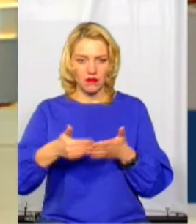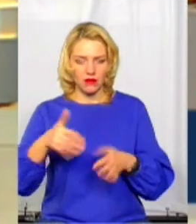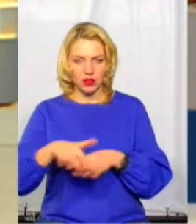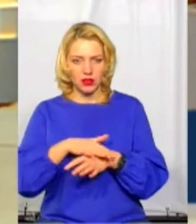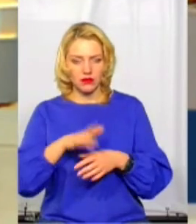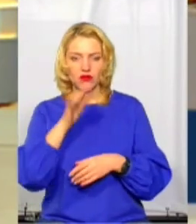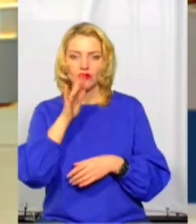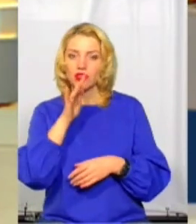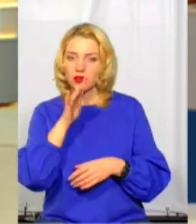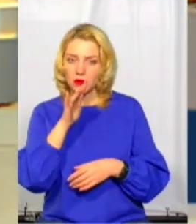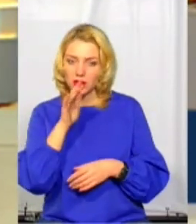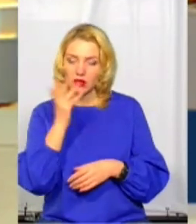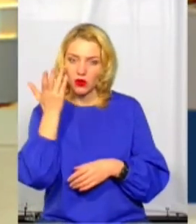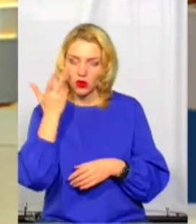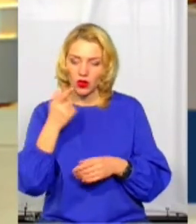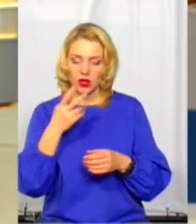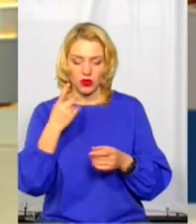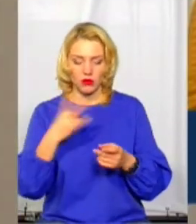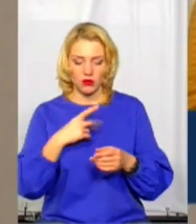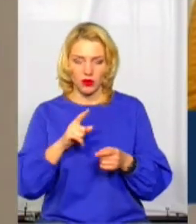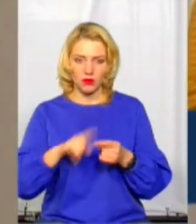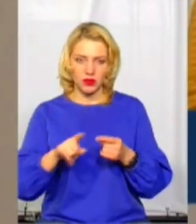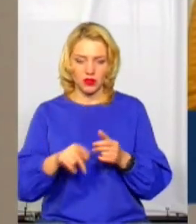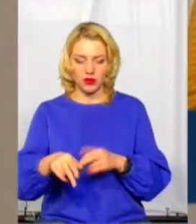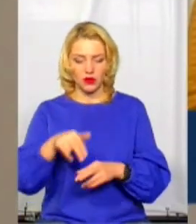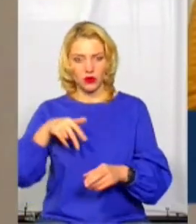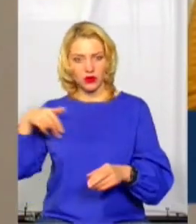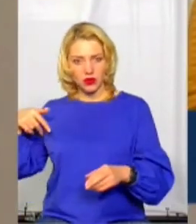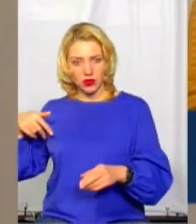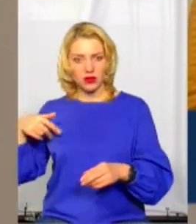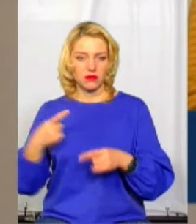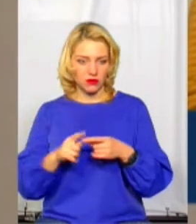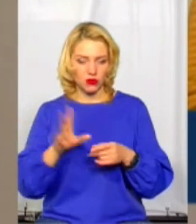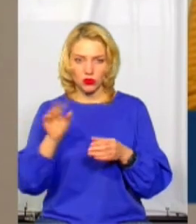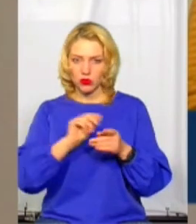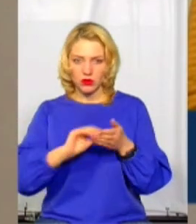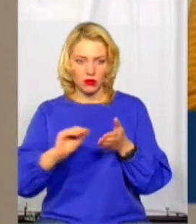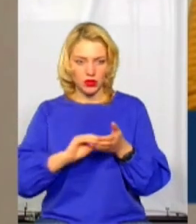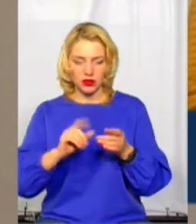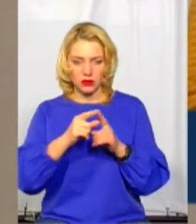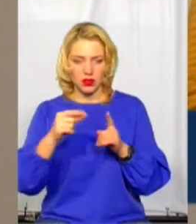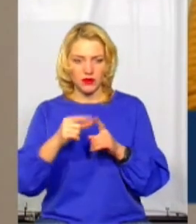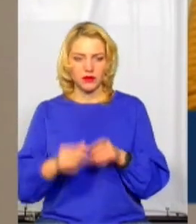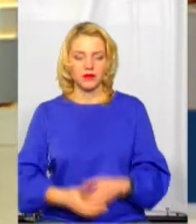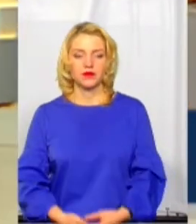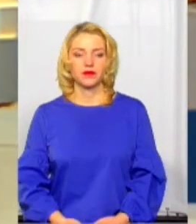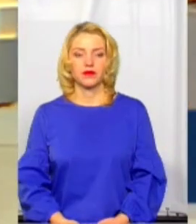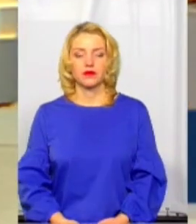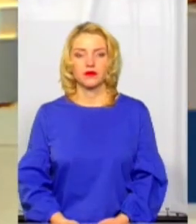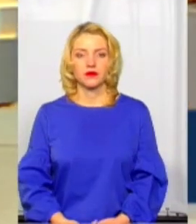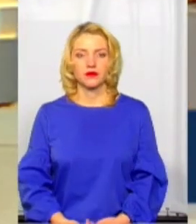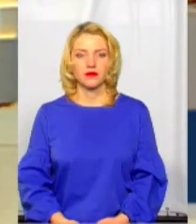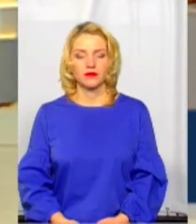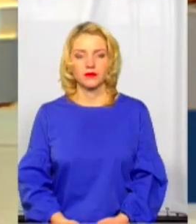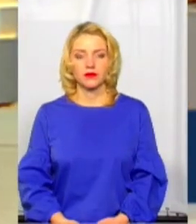часові проміжки від його спрацювання, щоб ви могли відійти в безпечне місце і так далі. А бенгальські вогні, вони теж входять з таку характеристику? бенгальські вогні,